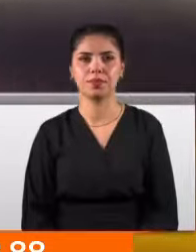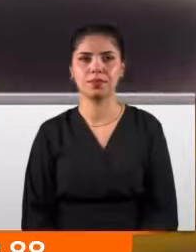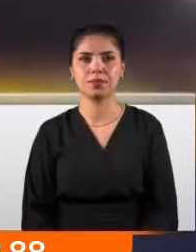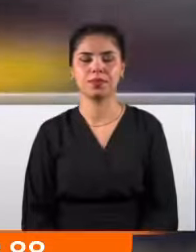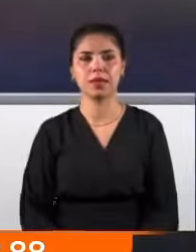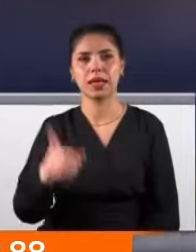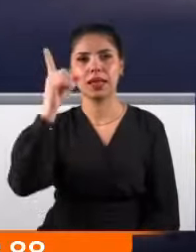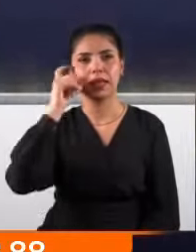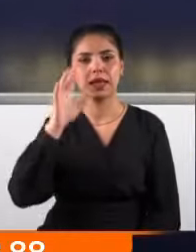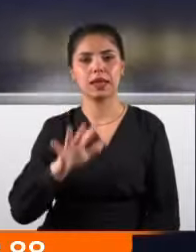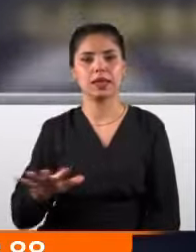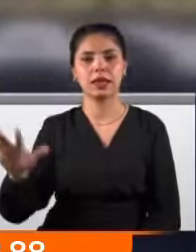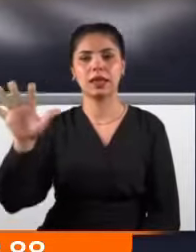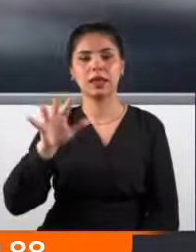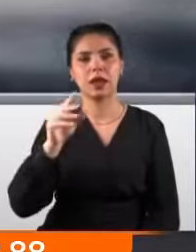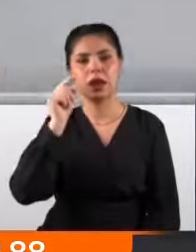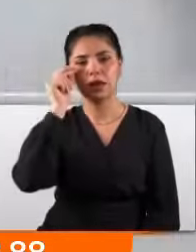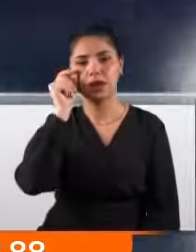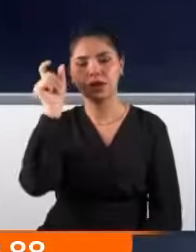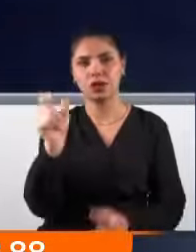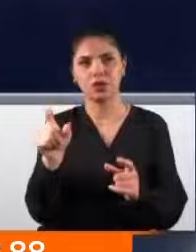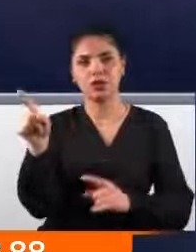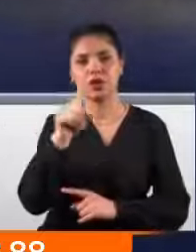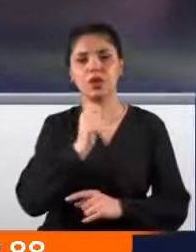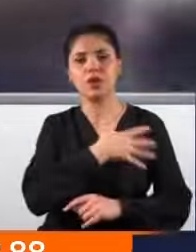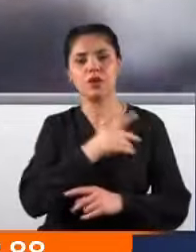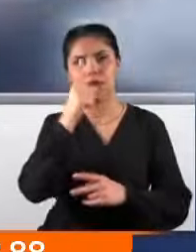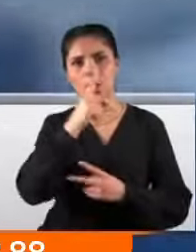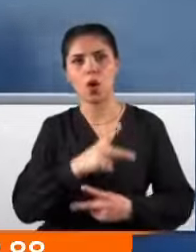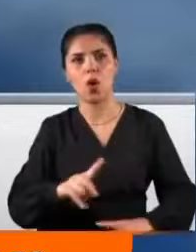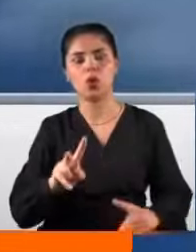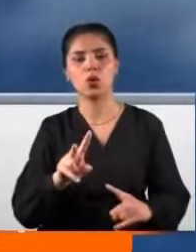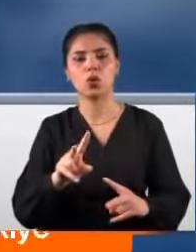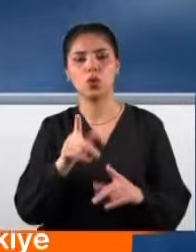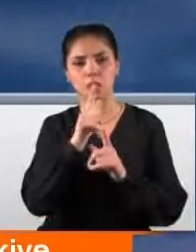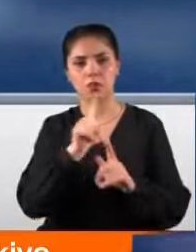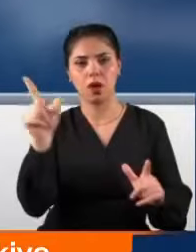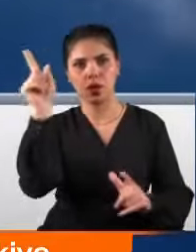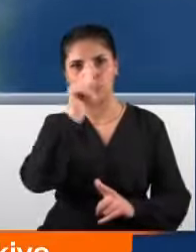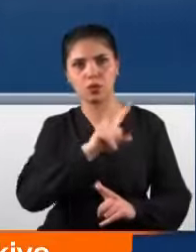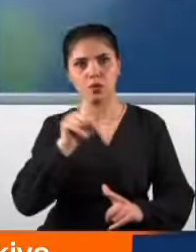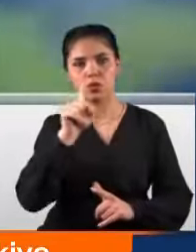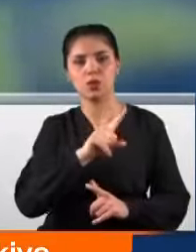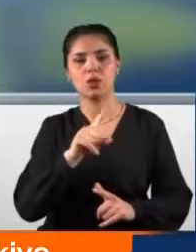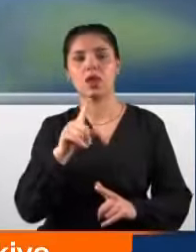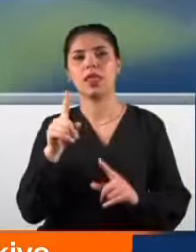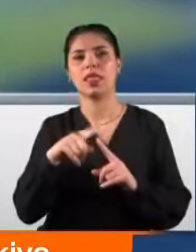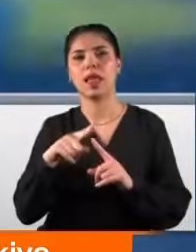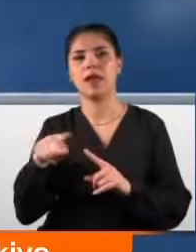İsrailli holiganlar Atina'da rahat durmadı. Filistin'e özgürlük sloganları Makabi Tel Aviv taraftarını çıldırttı.